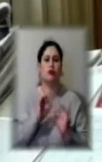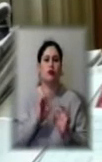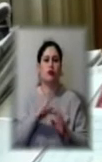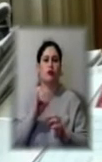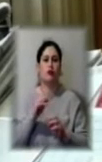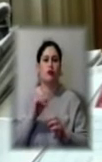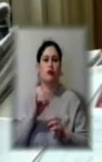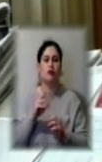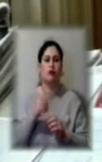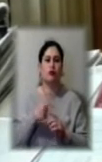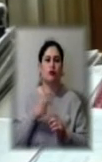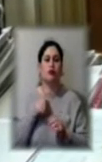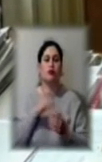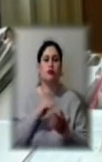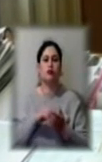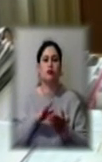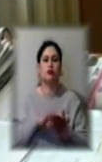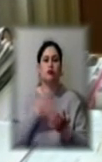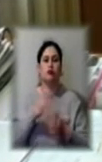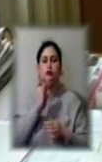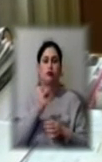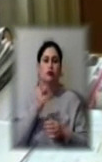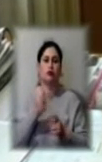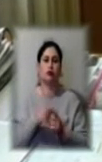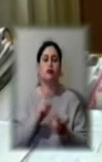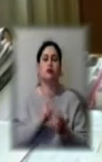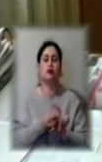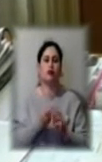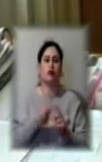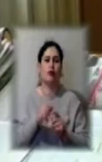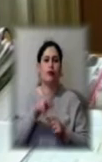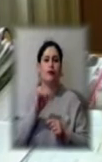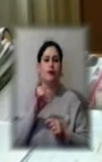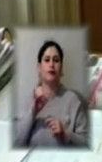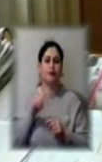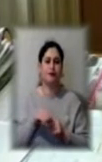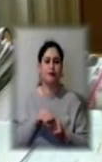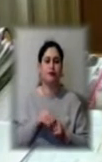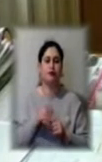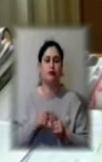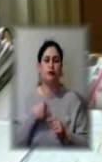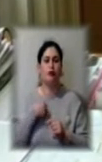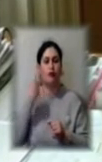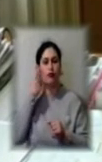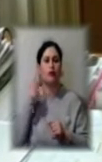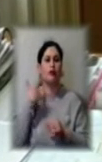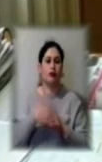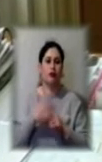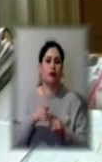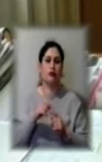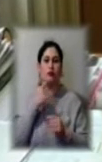записані вже 5 років на заміну цього апарату. Я так розумію, що найближчим